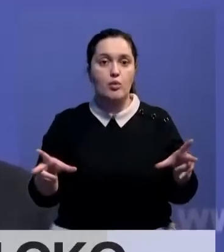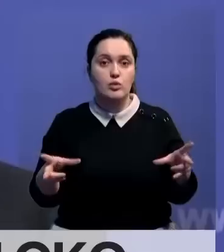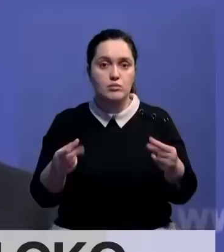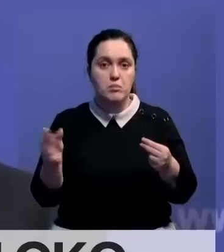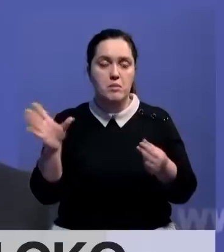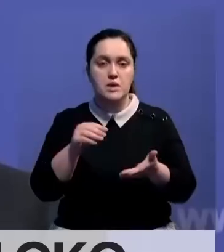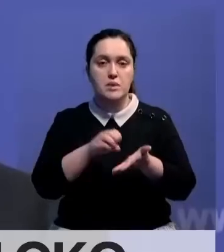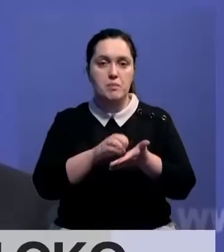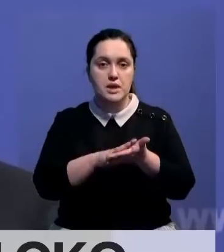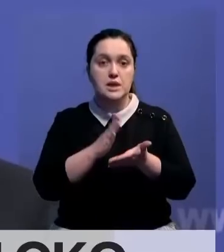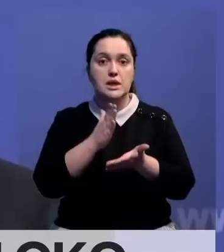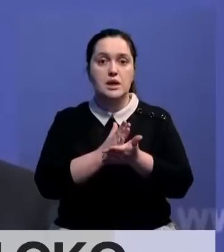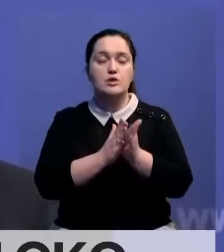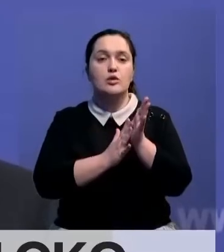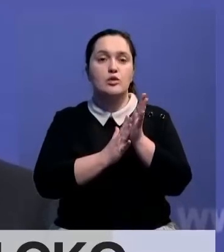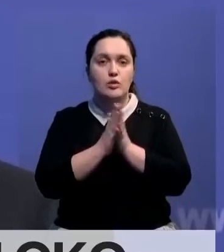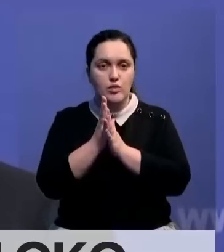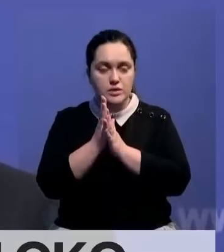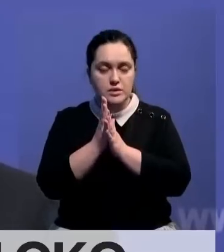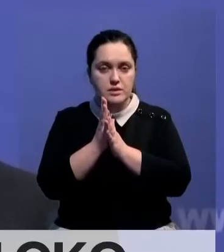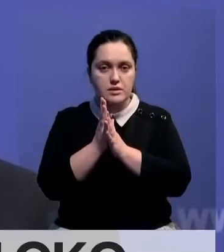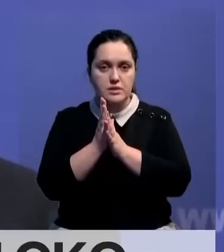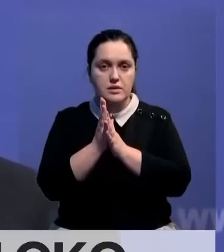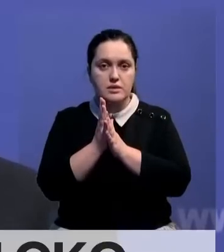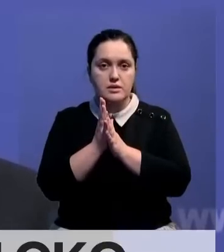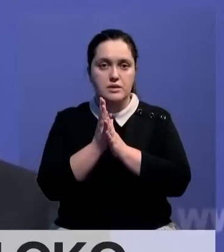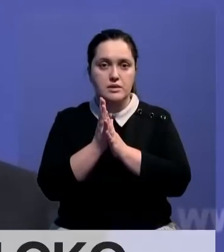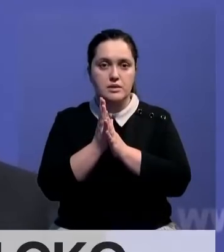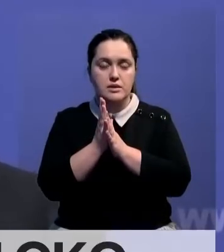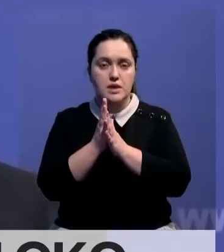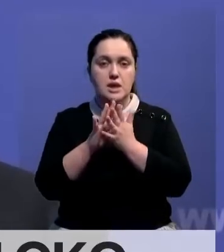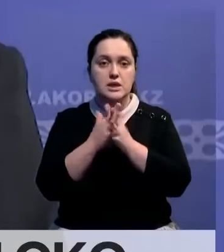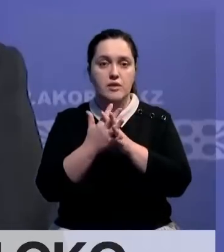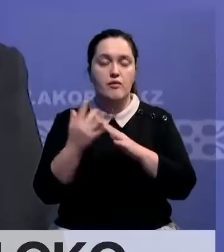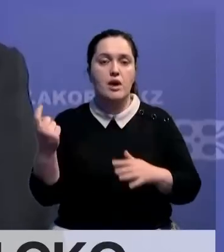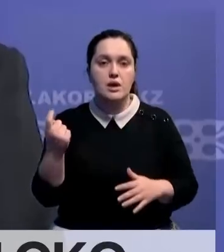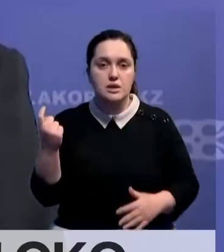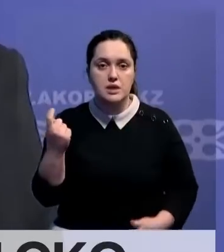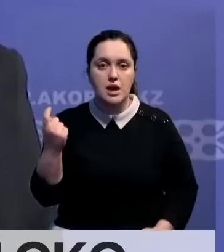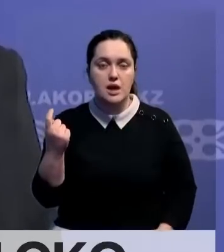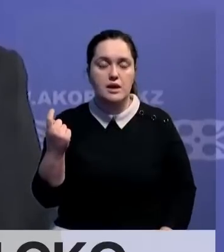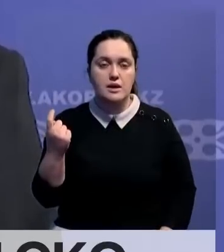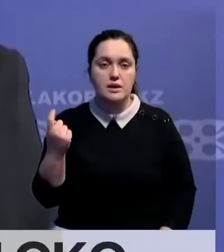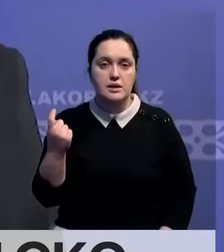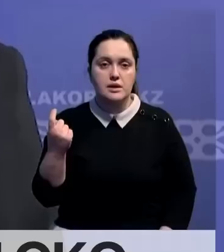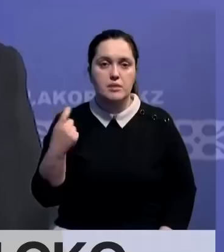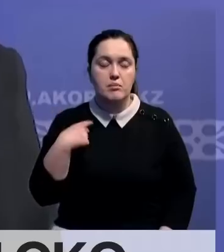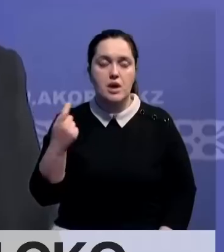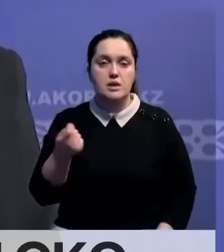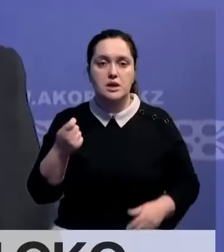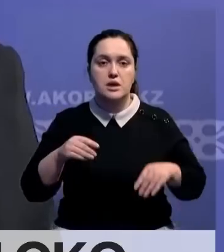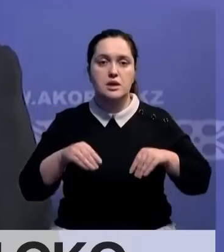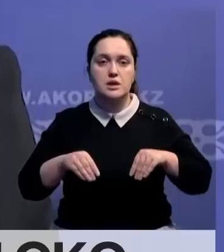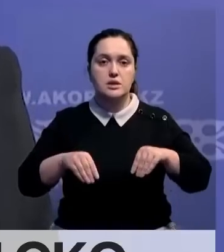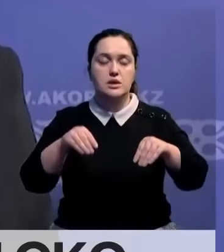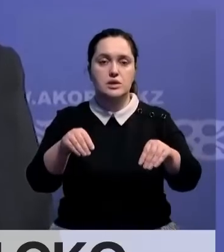показателям есть рост, особенно в отрасли сельскохозяйства. Так как мы являемся зерносеющим регионом,